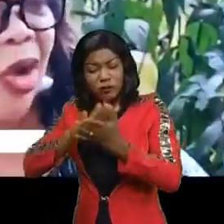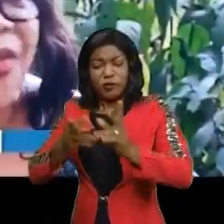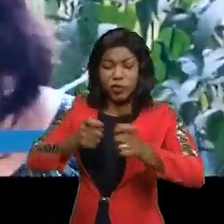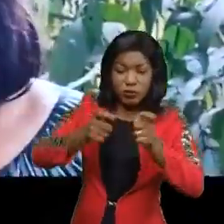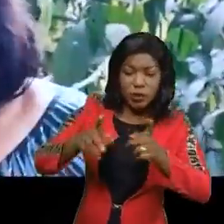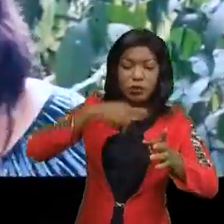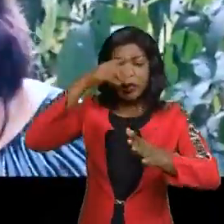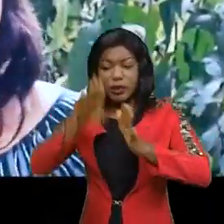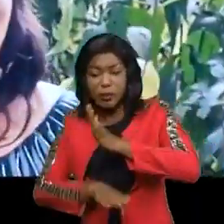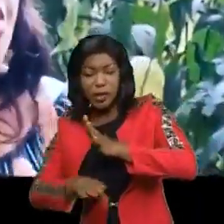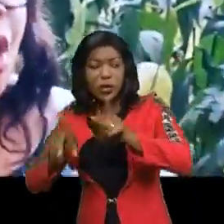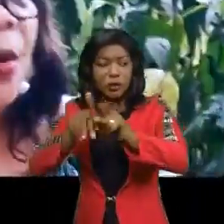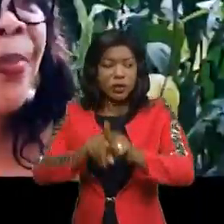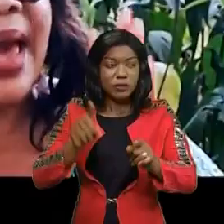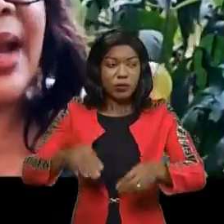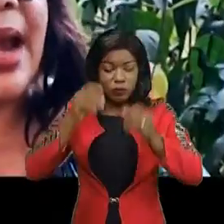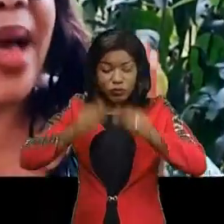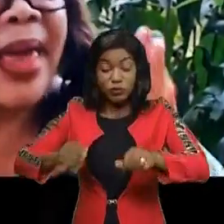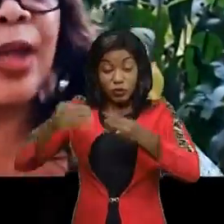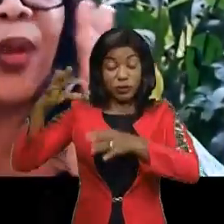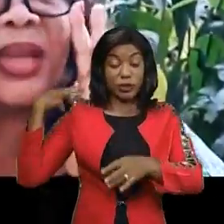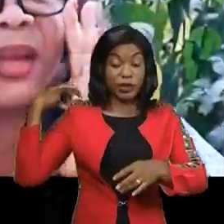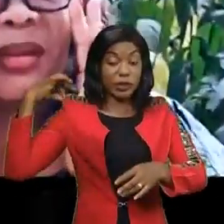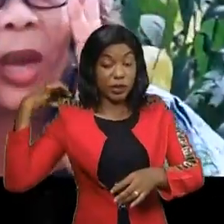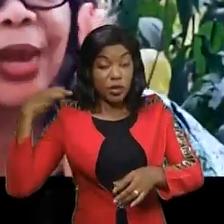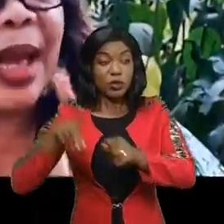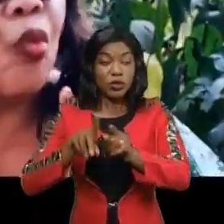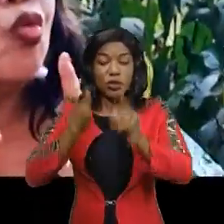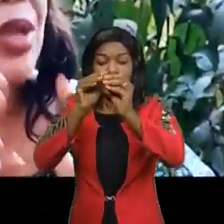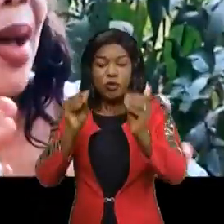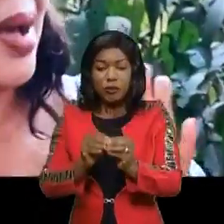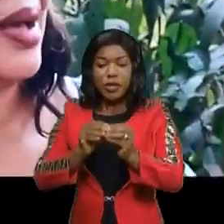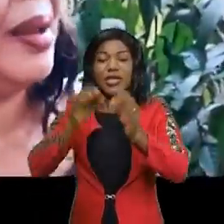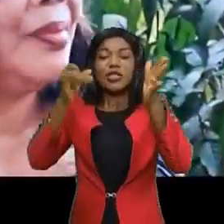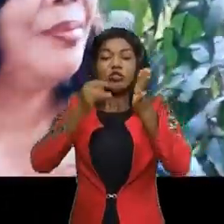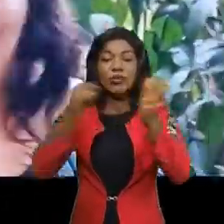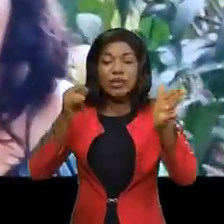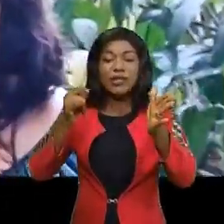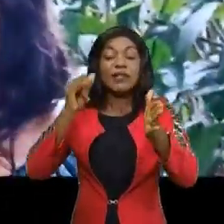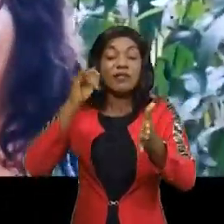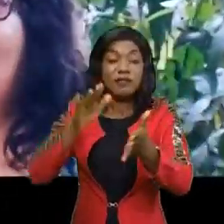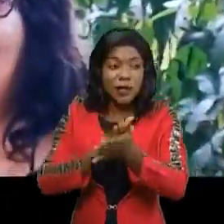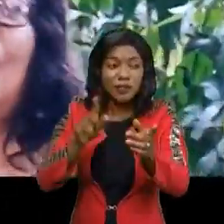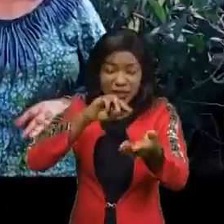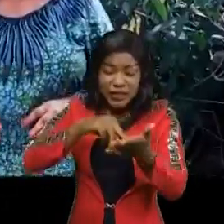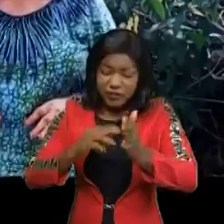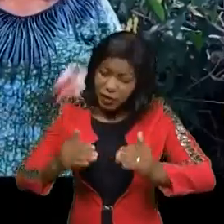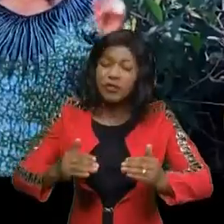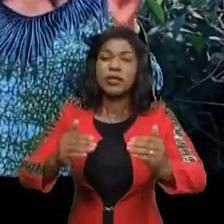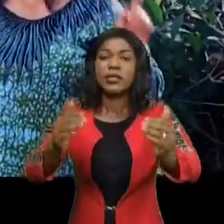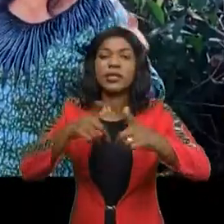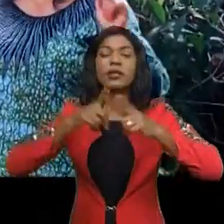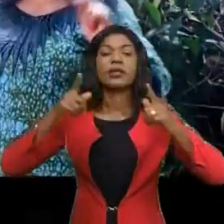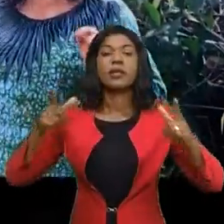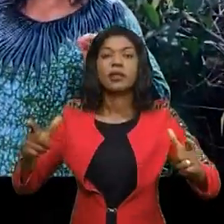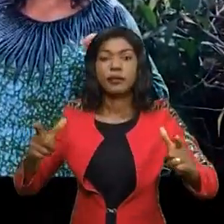'Assemblée nationale, pour cette mandature, nous avons atteint le nombre de 60 femmes, ce qui est une grande avancée. La